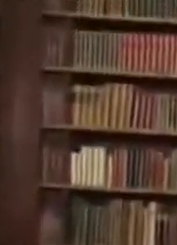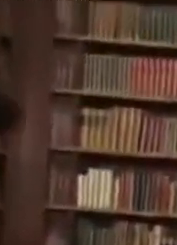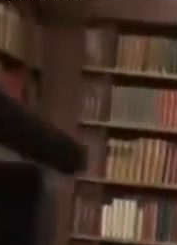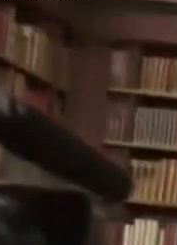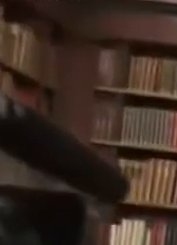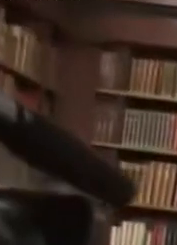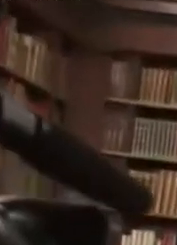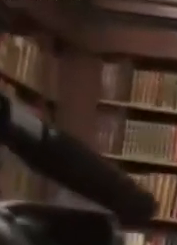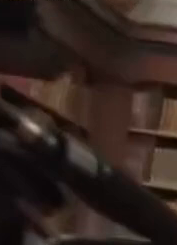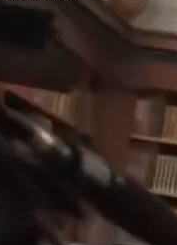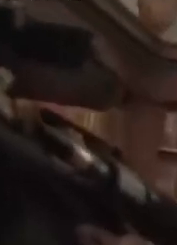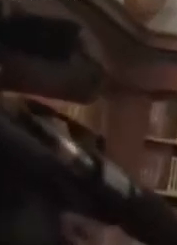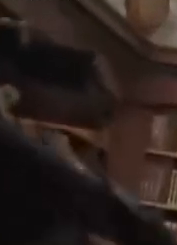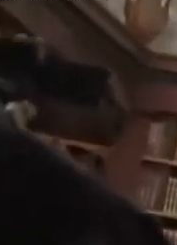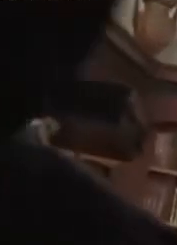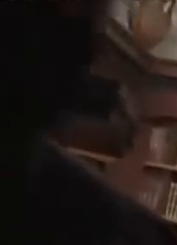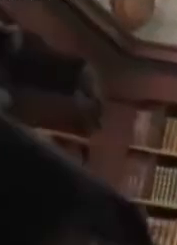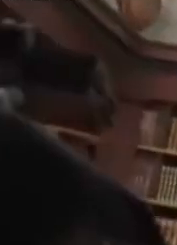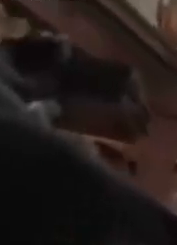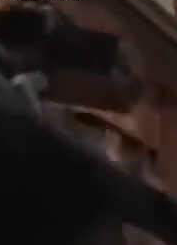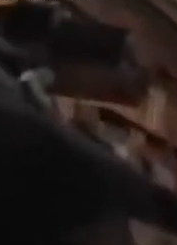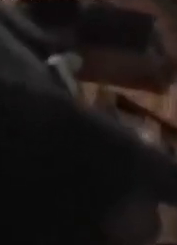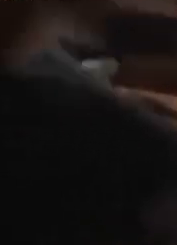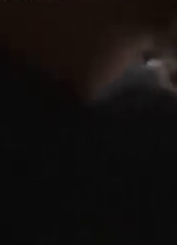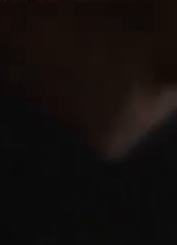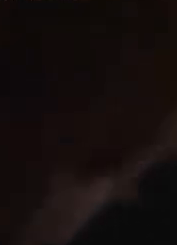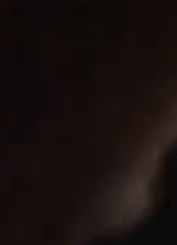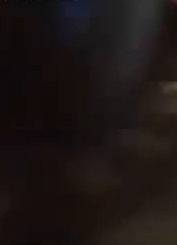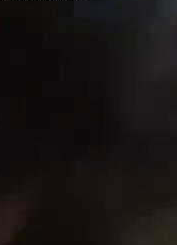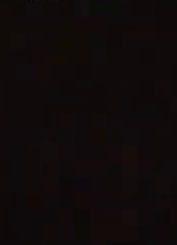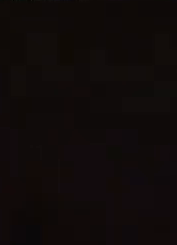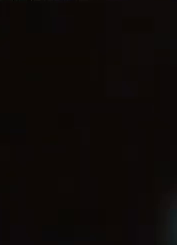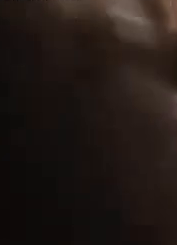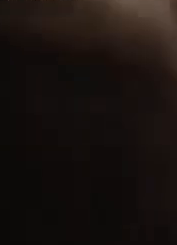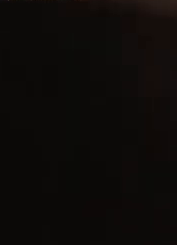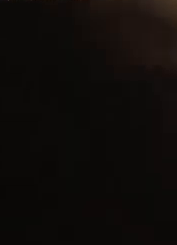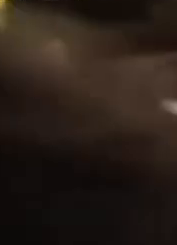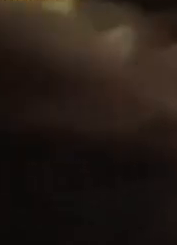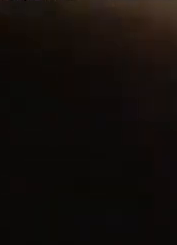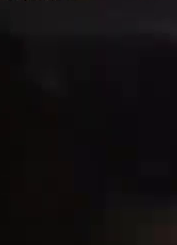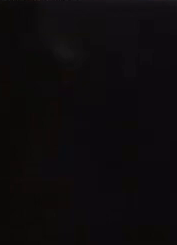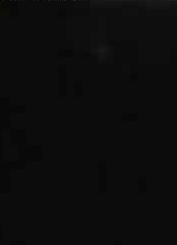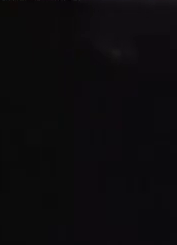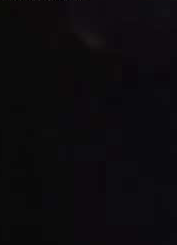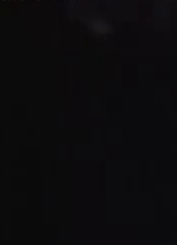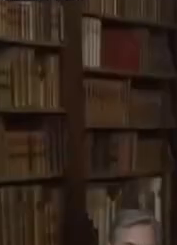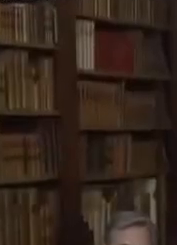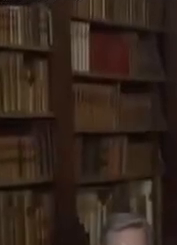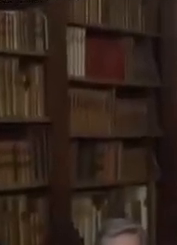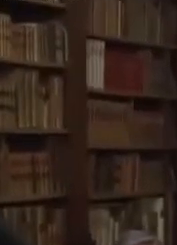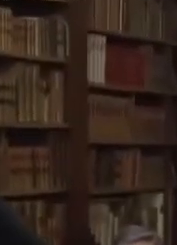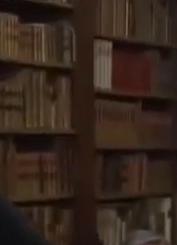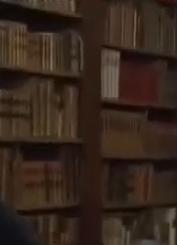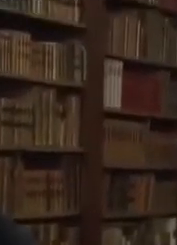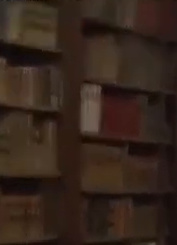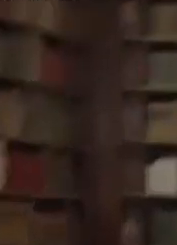Können Sie sagen, wann Sie von den Ereignissen und den Vorwürfen erfahren haben, zum allerersten Mal? Das habe ich gerade, Herr Jung. Das war der 8. Juni.